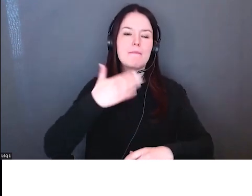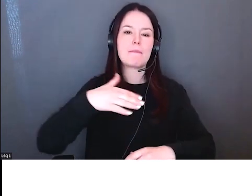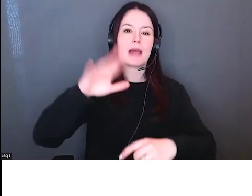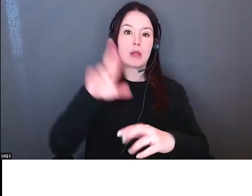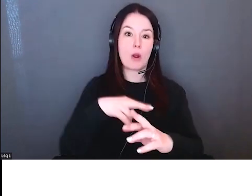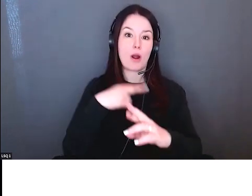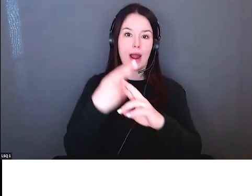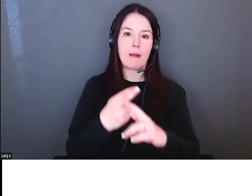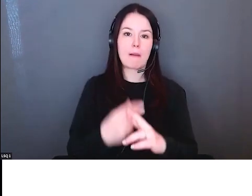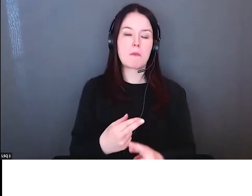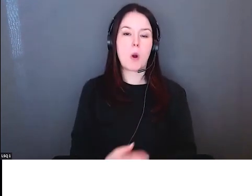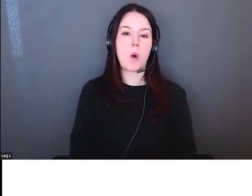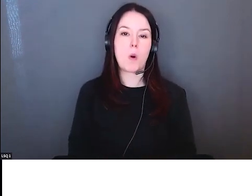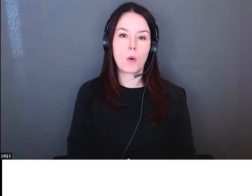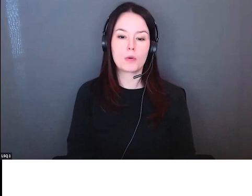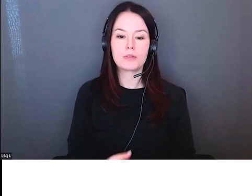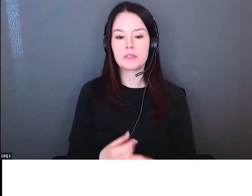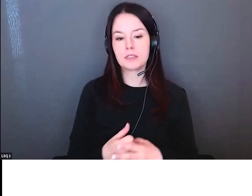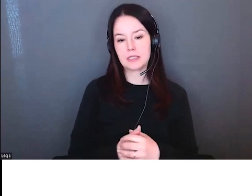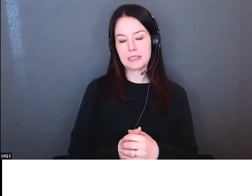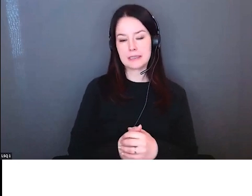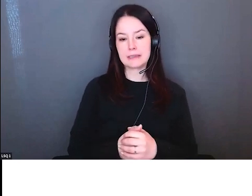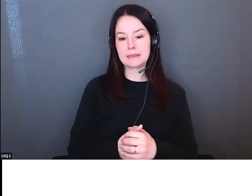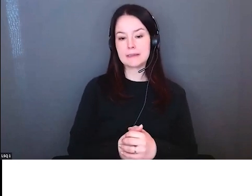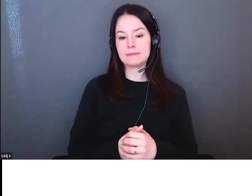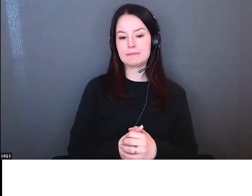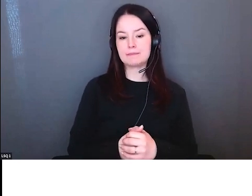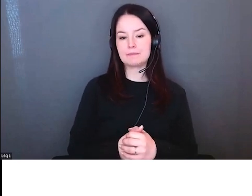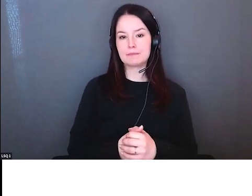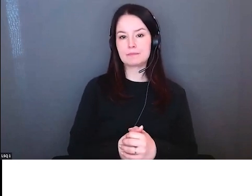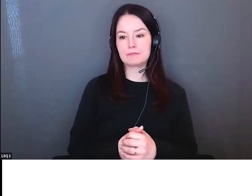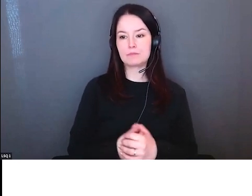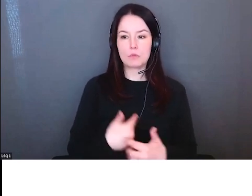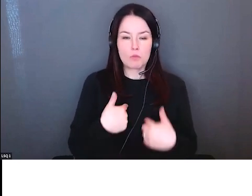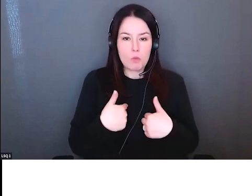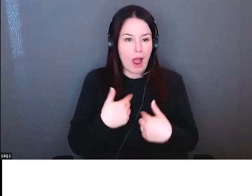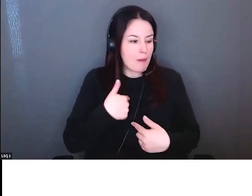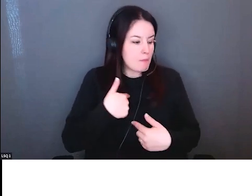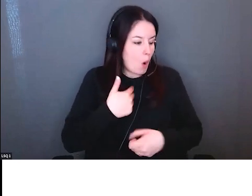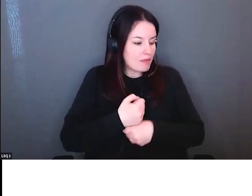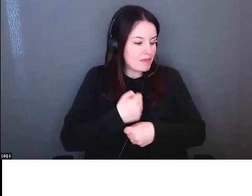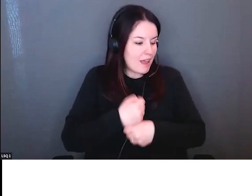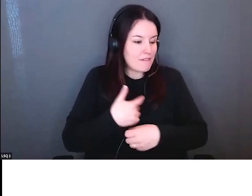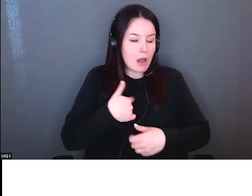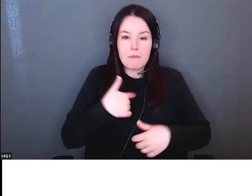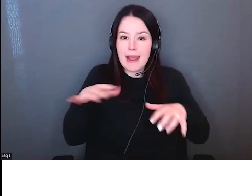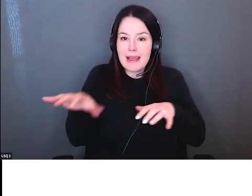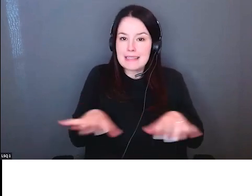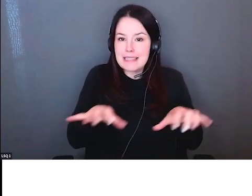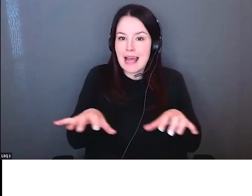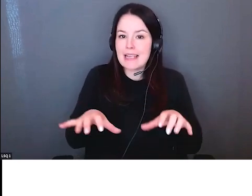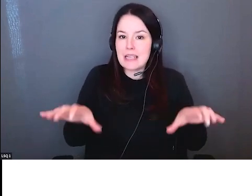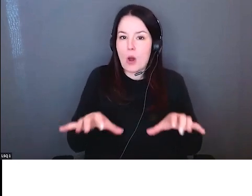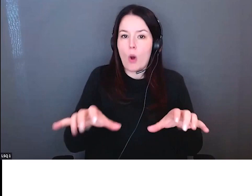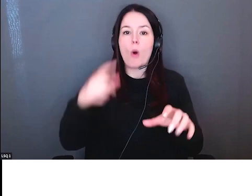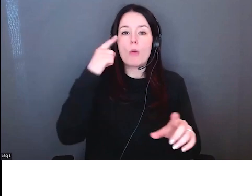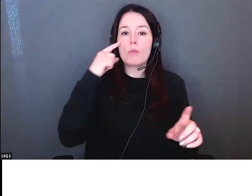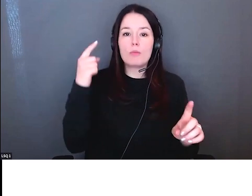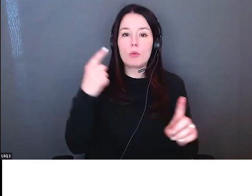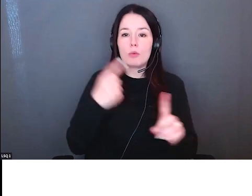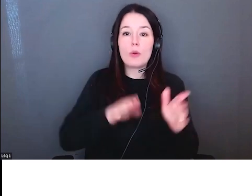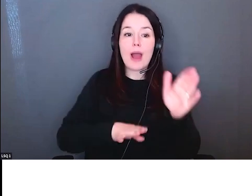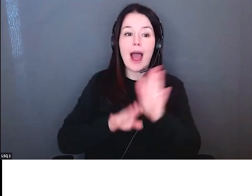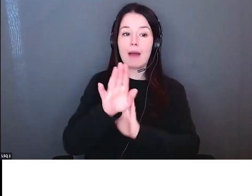privilège et de l'alliance critique cette idée d'intéression plutôt que de transformation je vais commencer en rappelant tout le monde